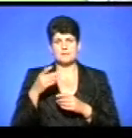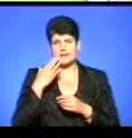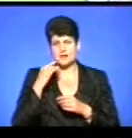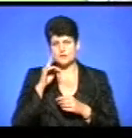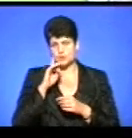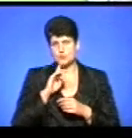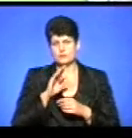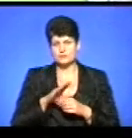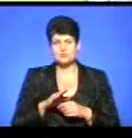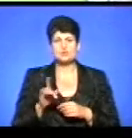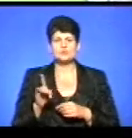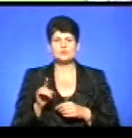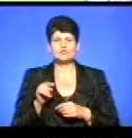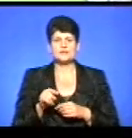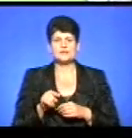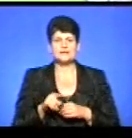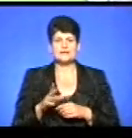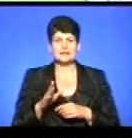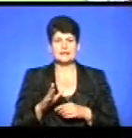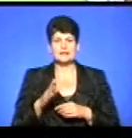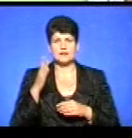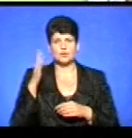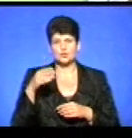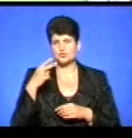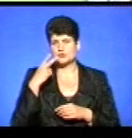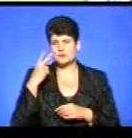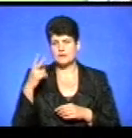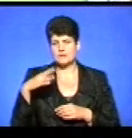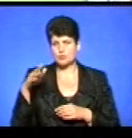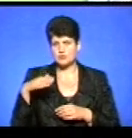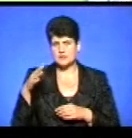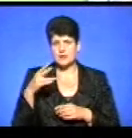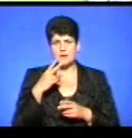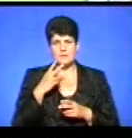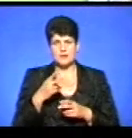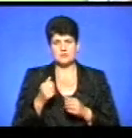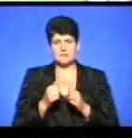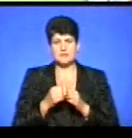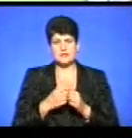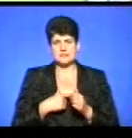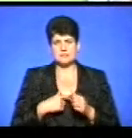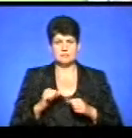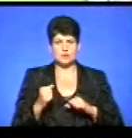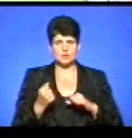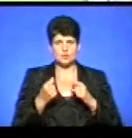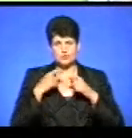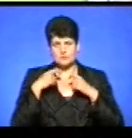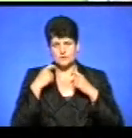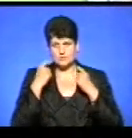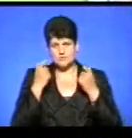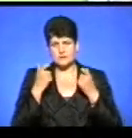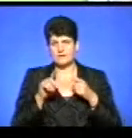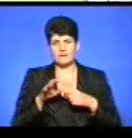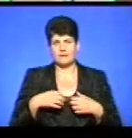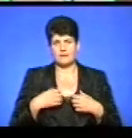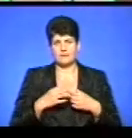комфортніше, що вони не на дошку в пустоту дивляться, порожнечі, а бачать коло себе друзів, усміхнені обличчя, їм